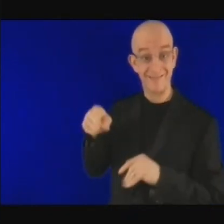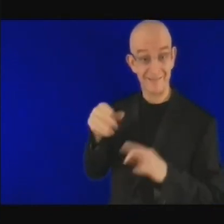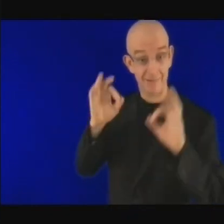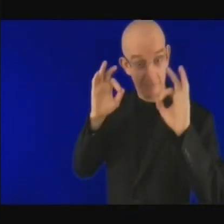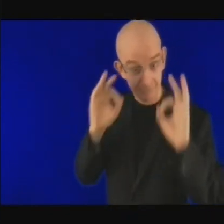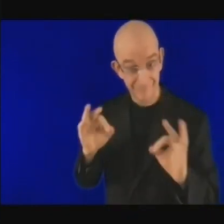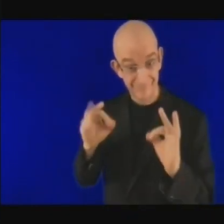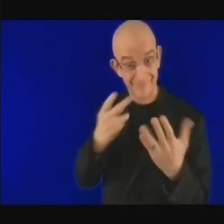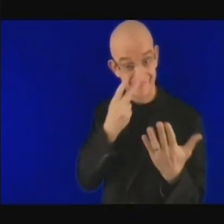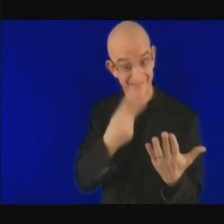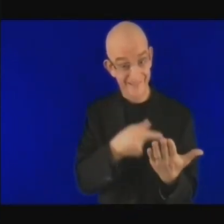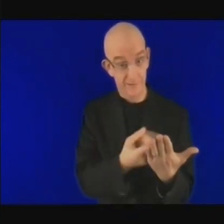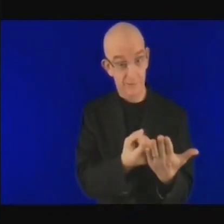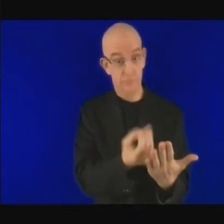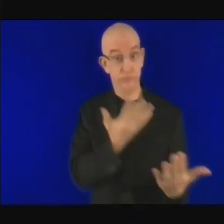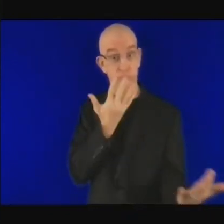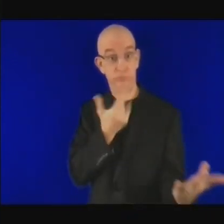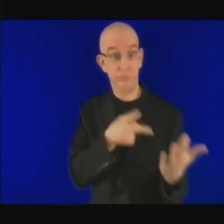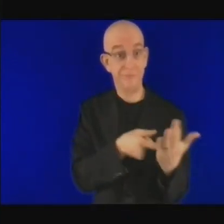brûlantes